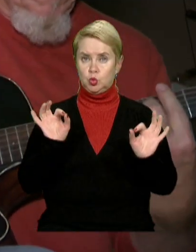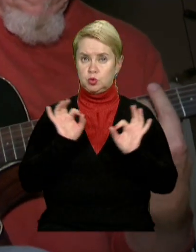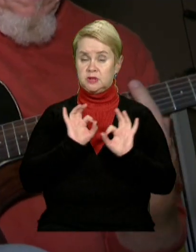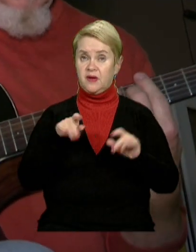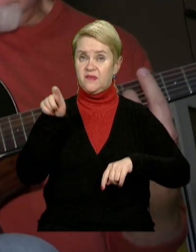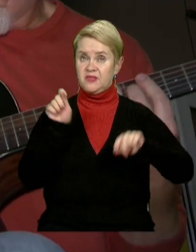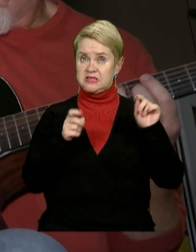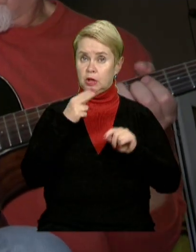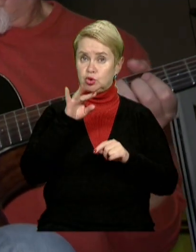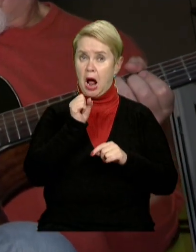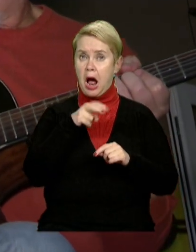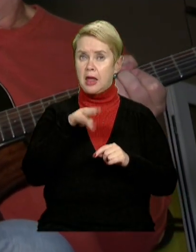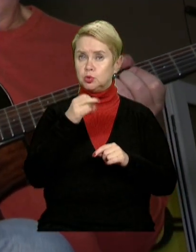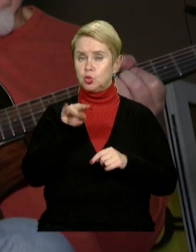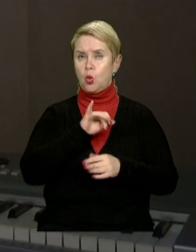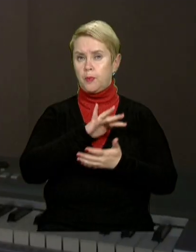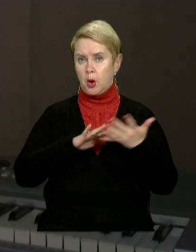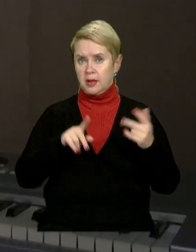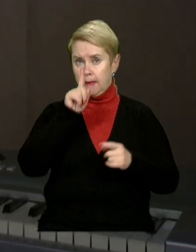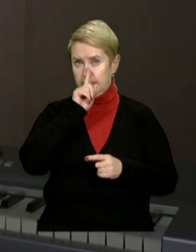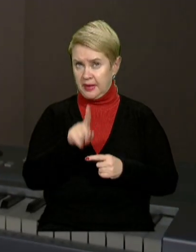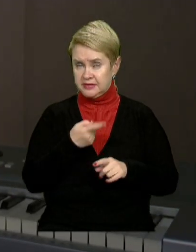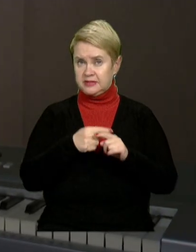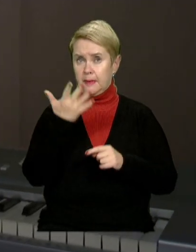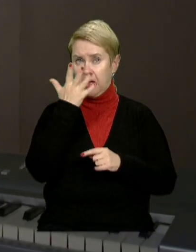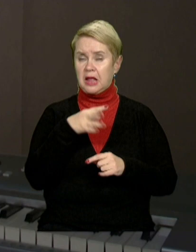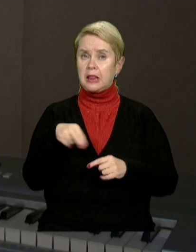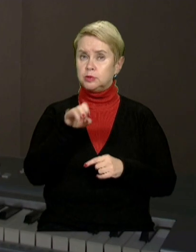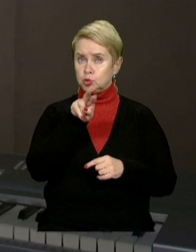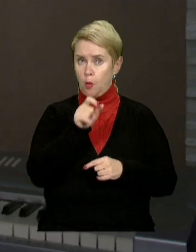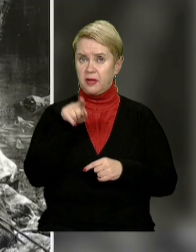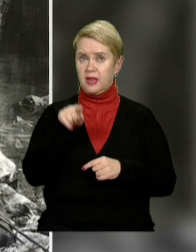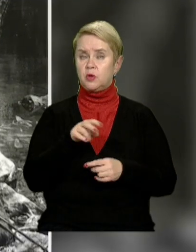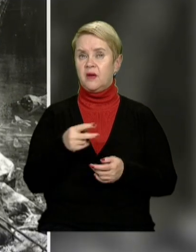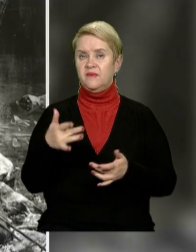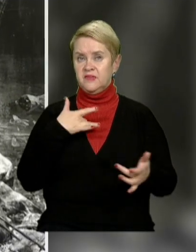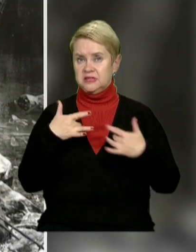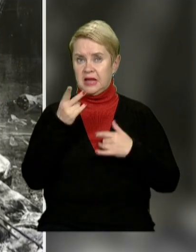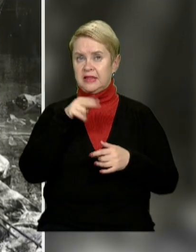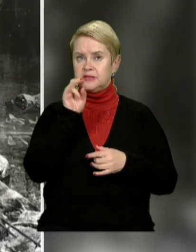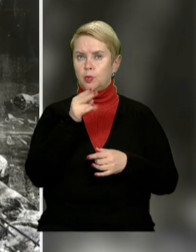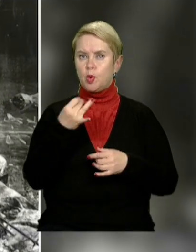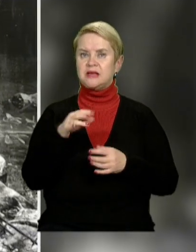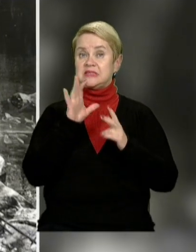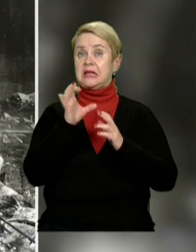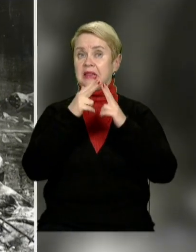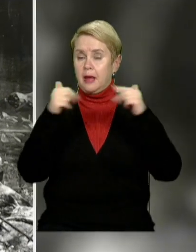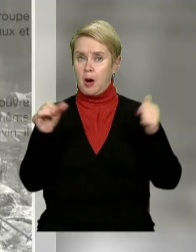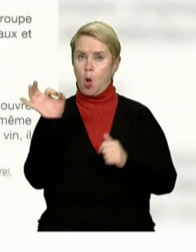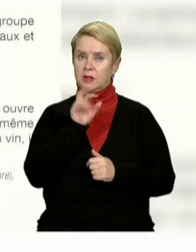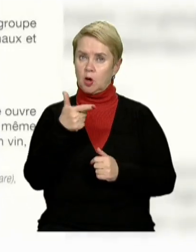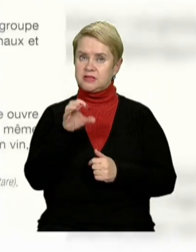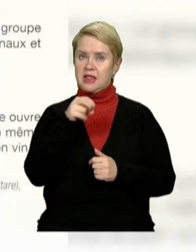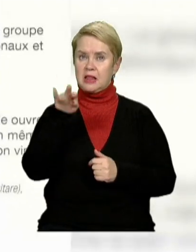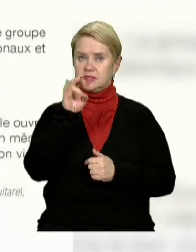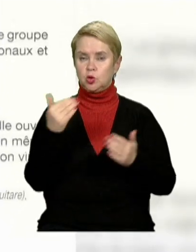Фестиваль «Джаз а-ля суд» працює протягом місяці і 5 листопада. На ньому виступає Діксі Діпі Юей з Дніпра. Олена Городицька,